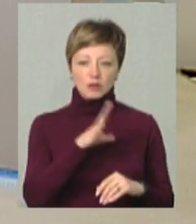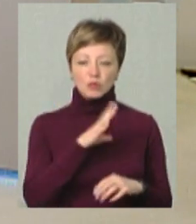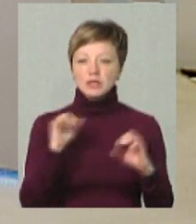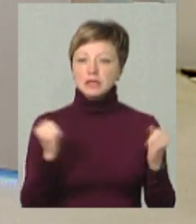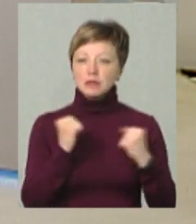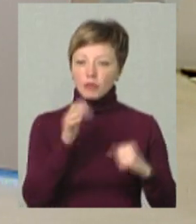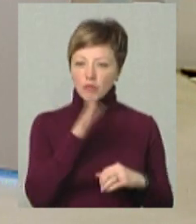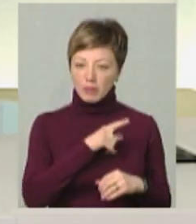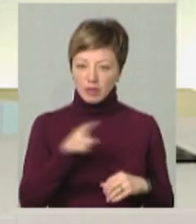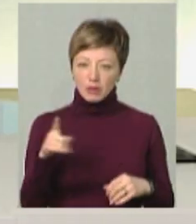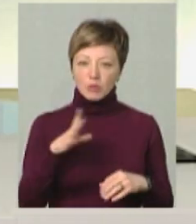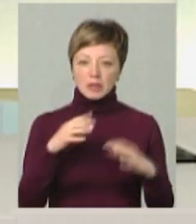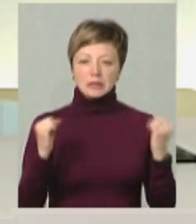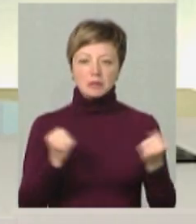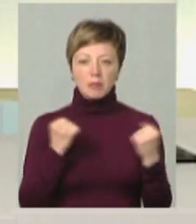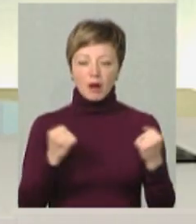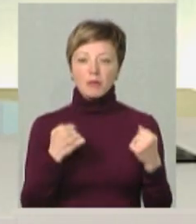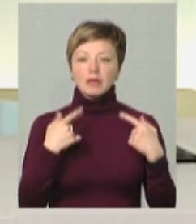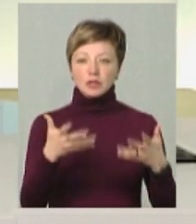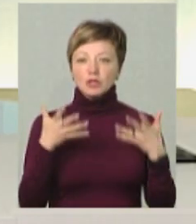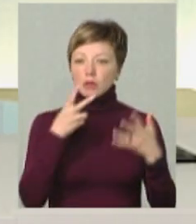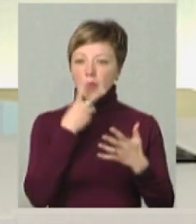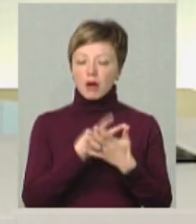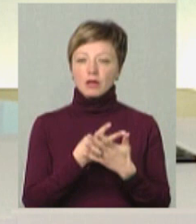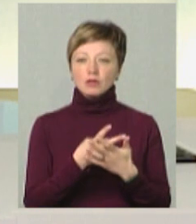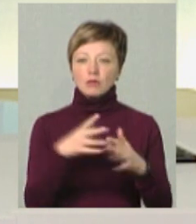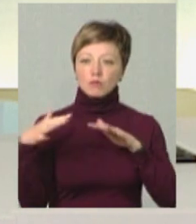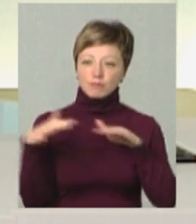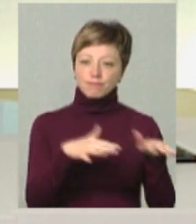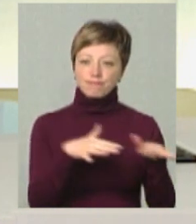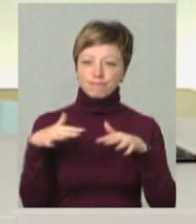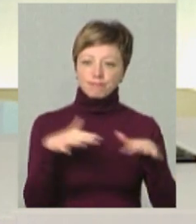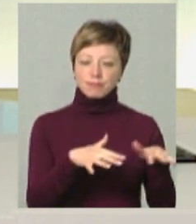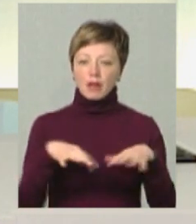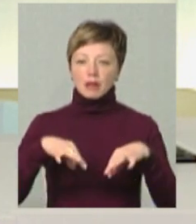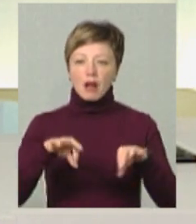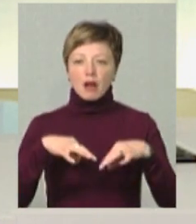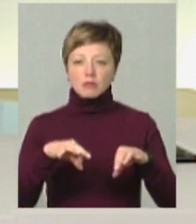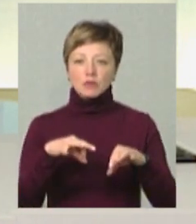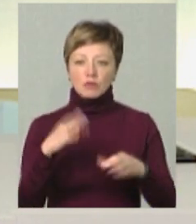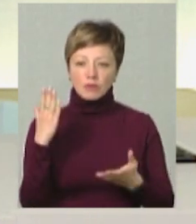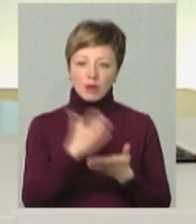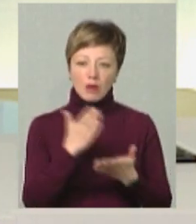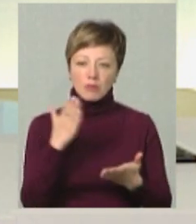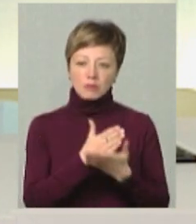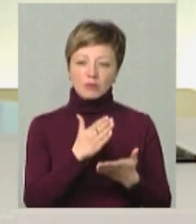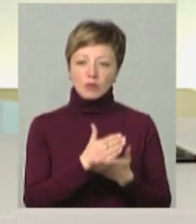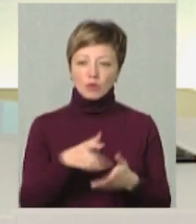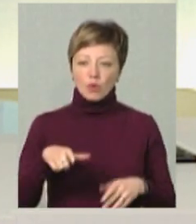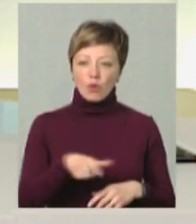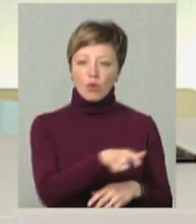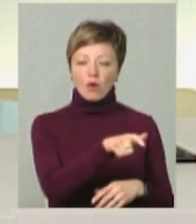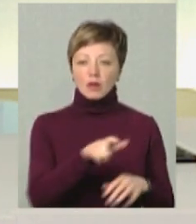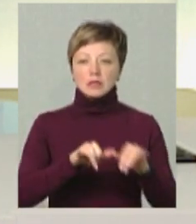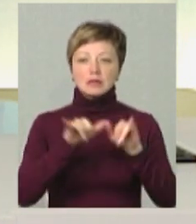зимовий період, якби була зима, ми чітко бачили, якби той потік транспорту, який йшов в певному напрямку, по певним дорогам,